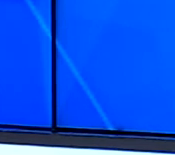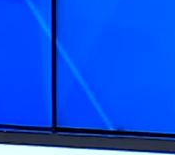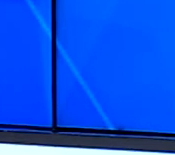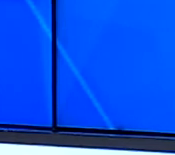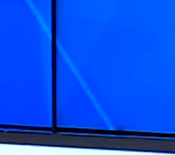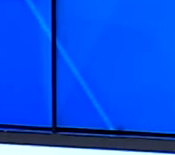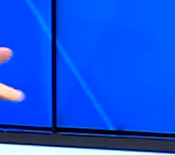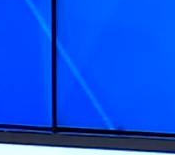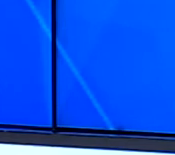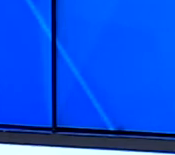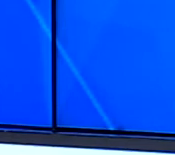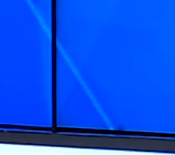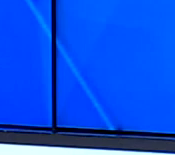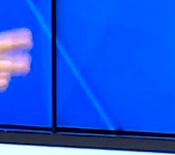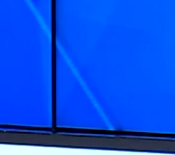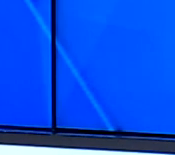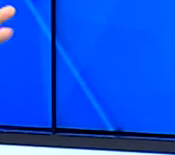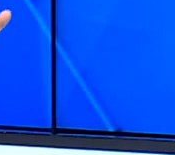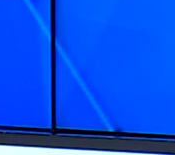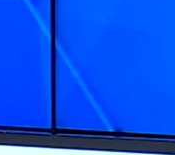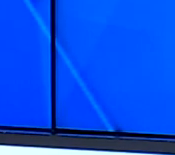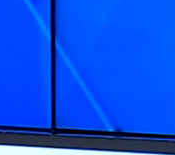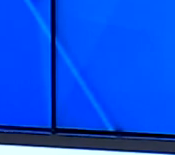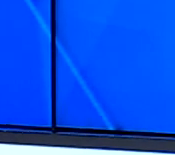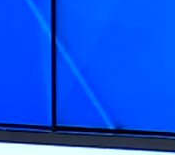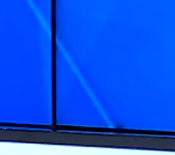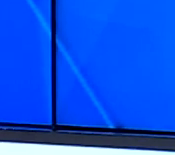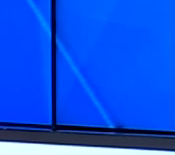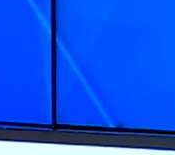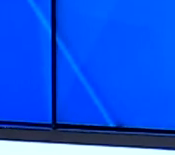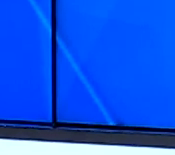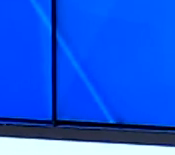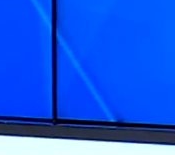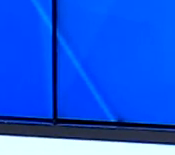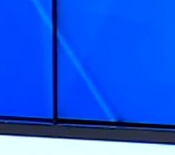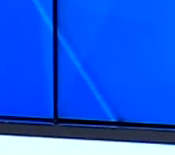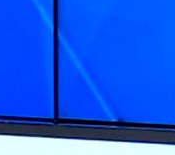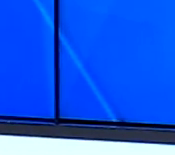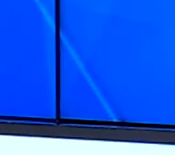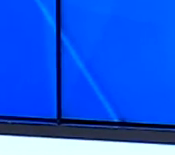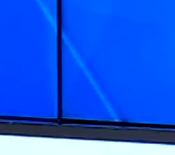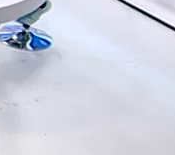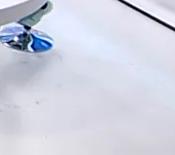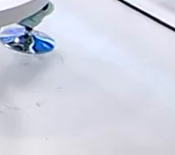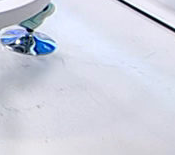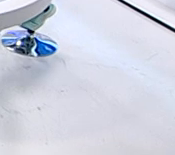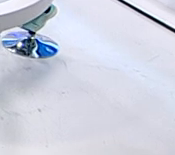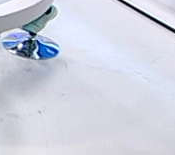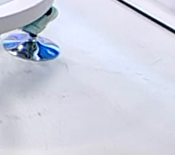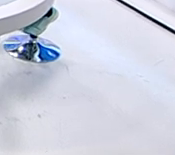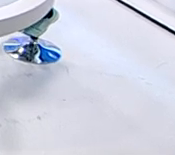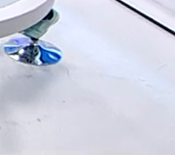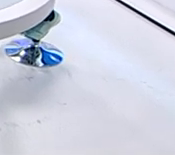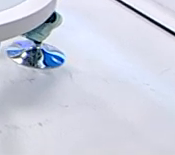Και ίσως τώρα θα δούμε μήπως καταφέρουμε να αναλάβουμε το παγκόσμιο του μπάσκετ, να το φέρουμε εδώ στο Ηράκλαιο πάλι, θα δούμε. Α,